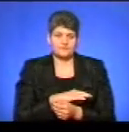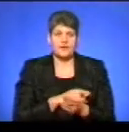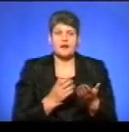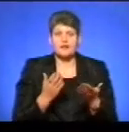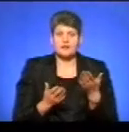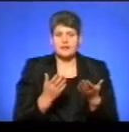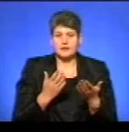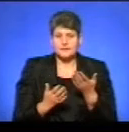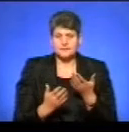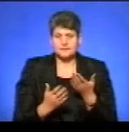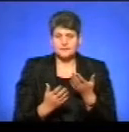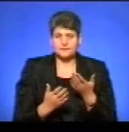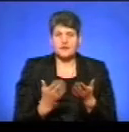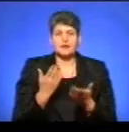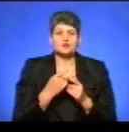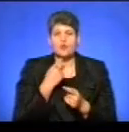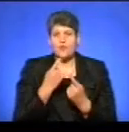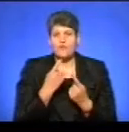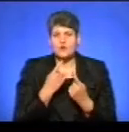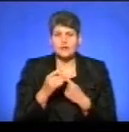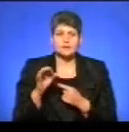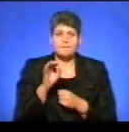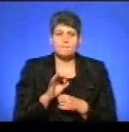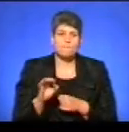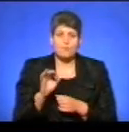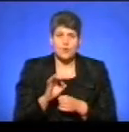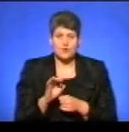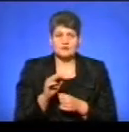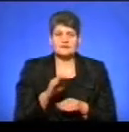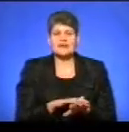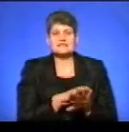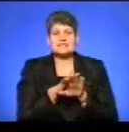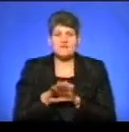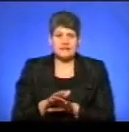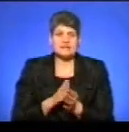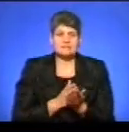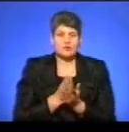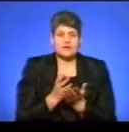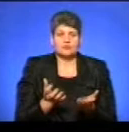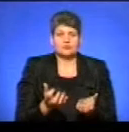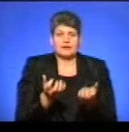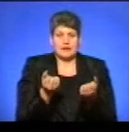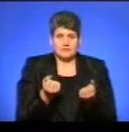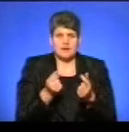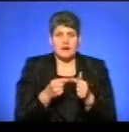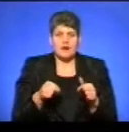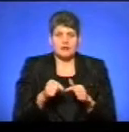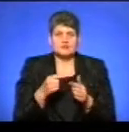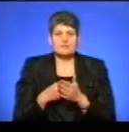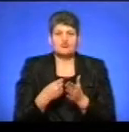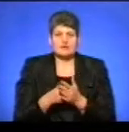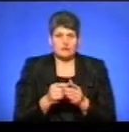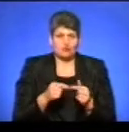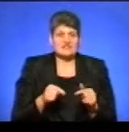якщо говорити про трансферти, які спрямовуються на утримання галузей бюджетної